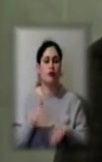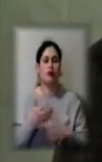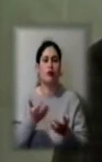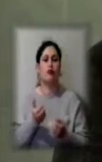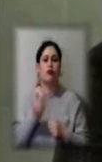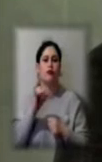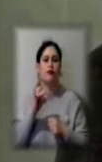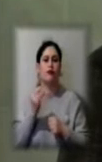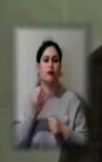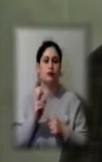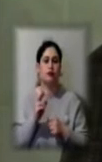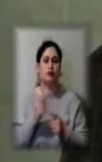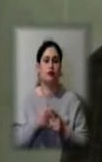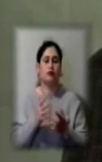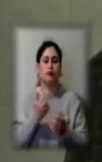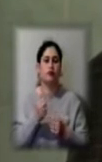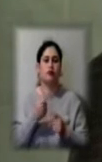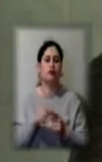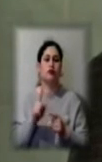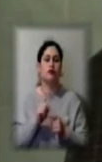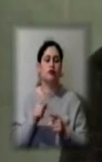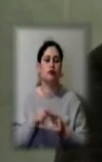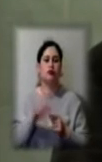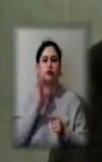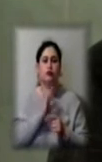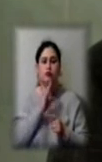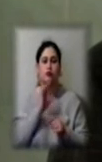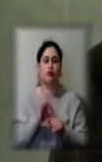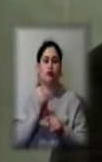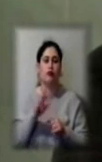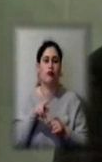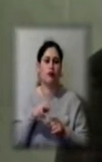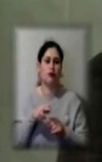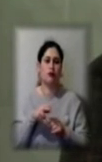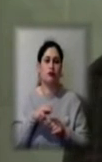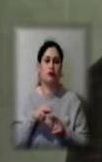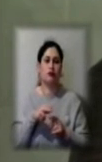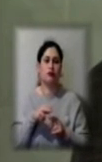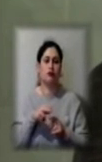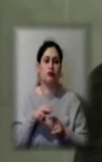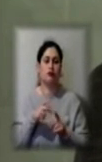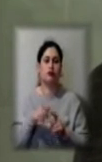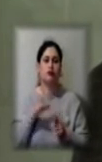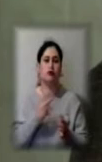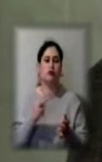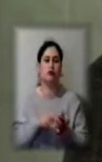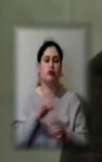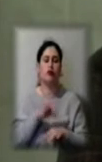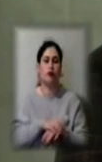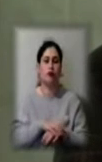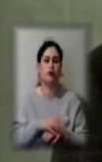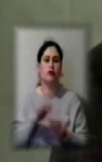що жінка хвора на ковід, було встановлено фактичне місце перебування.